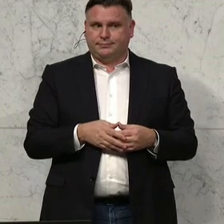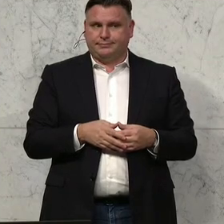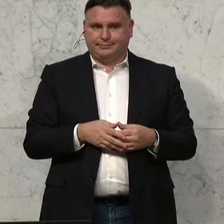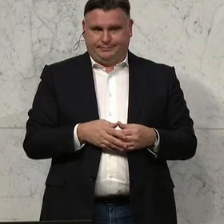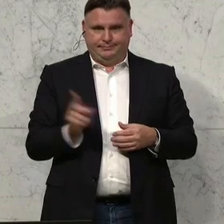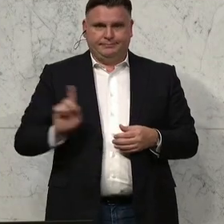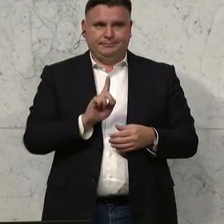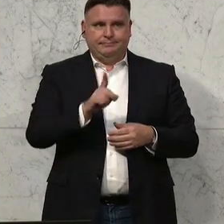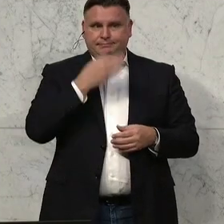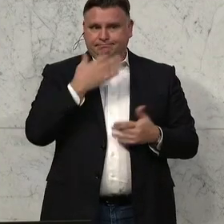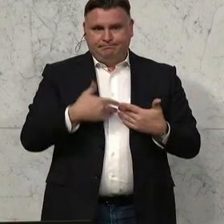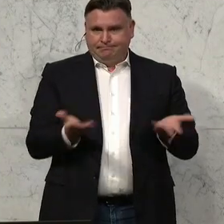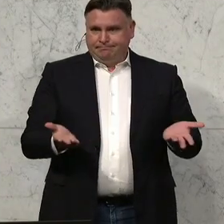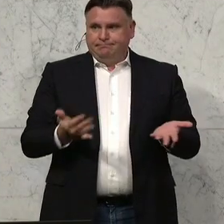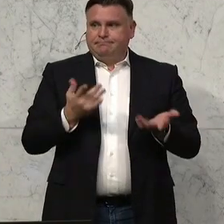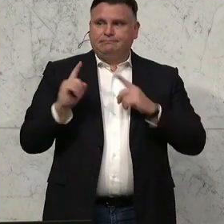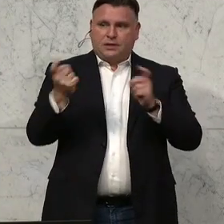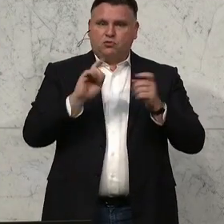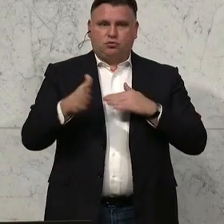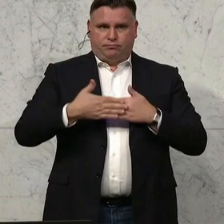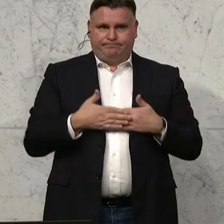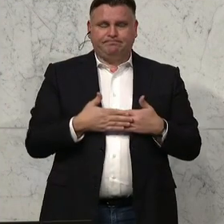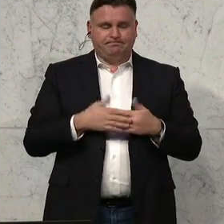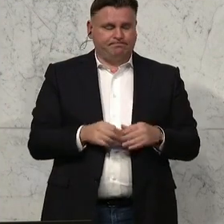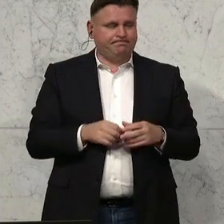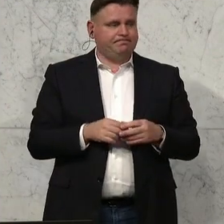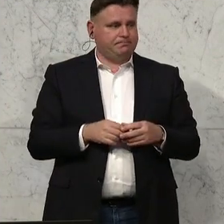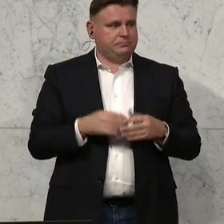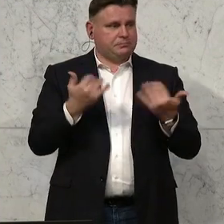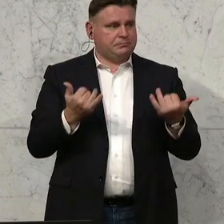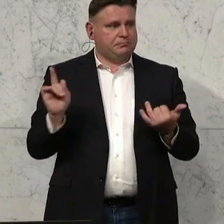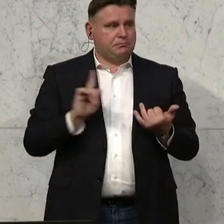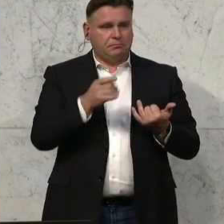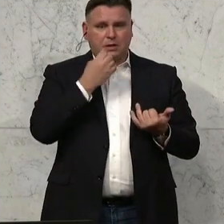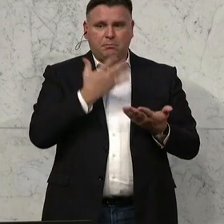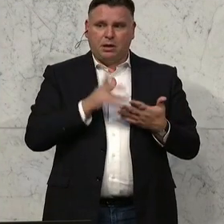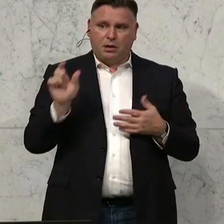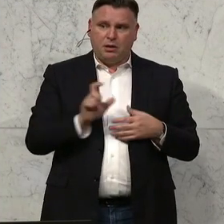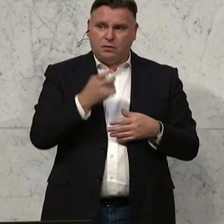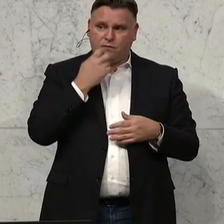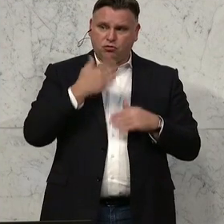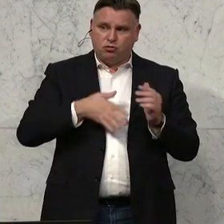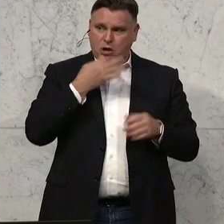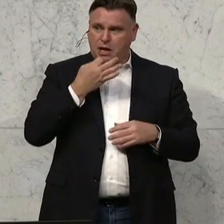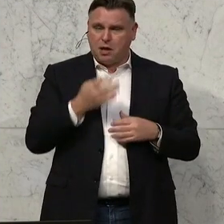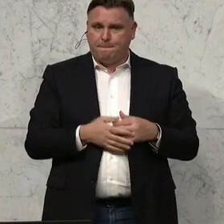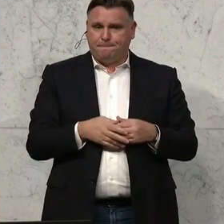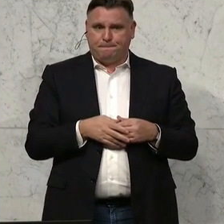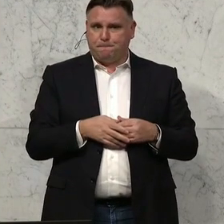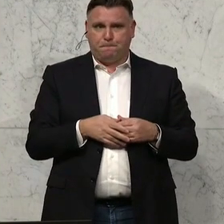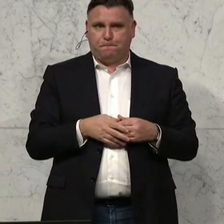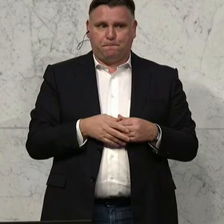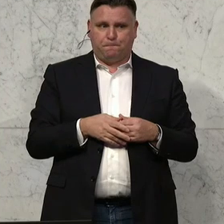Zu Wort ist niemand mehr gemeldet, die Debatte ist damit geschlossen. Wünscht die Berichterstatterin das Schlusswort?